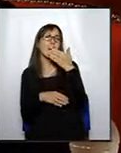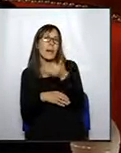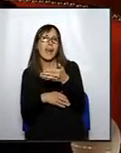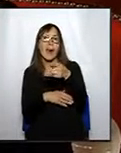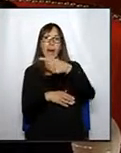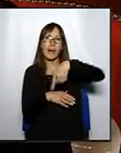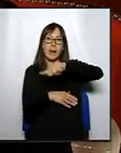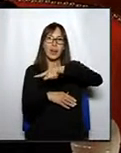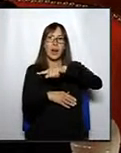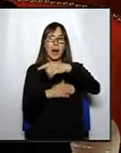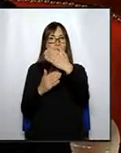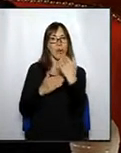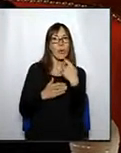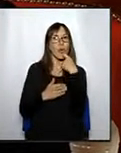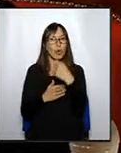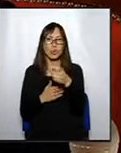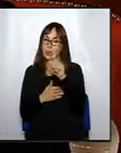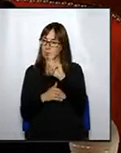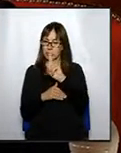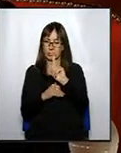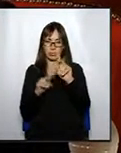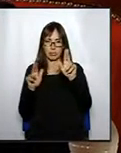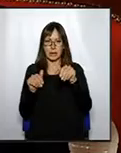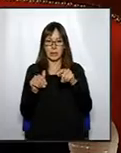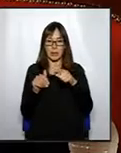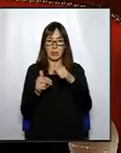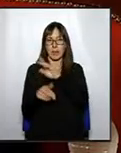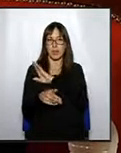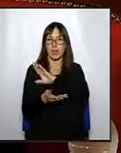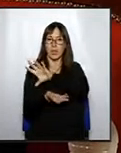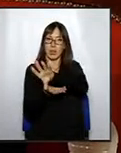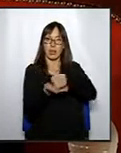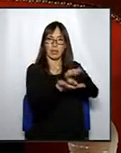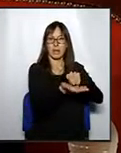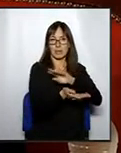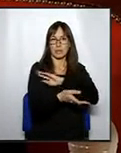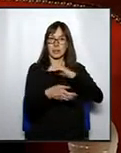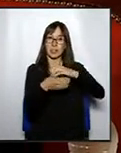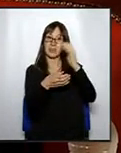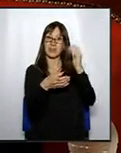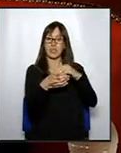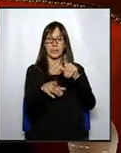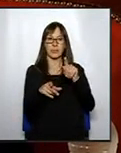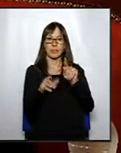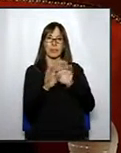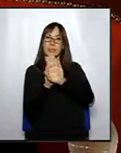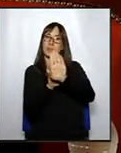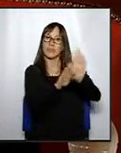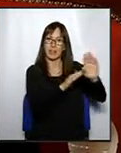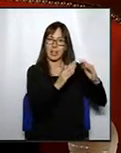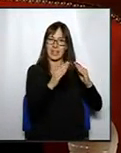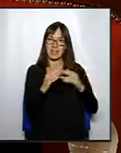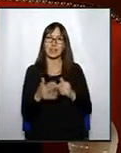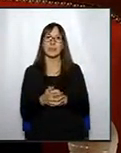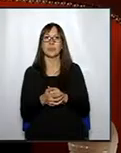consistori estan a favor o en contra del nou model de recollida de residus, l'anomenat que tots coneixem al port de porta. I el senyor Serrat està